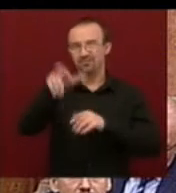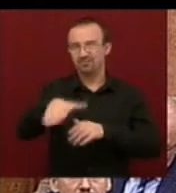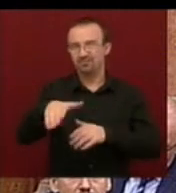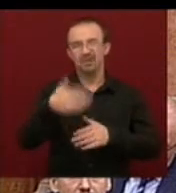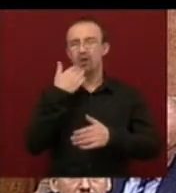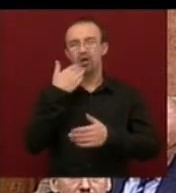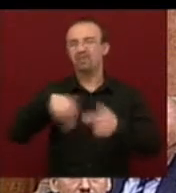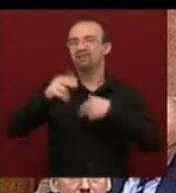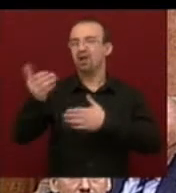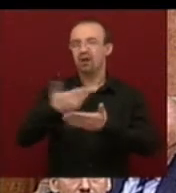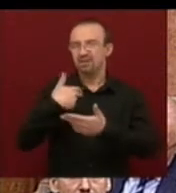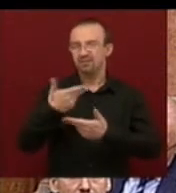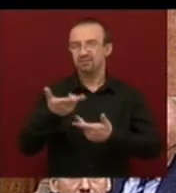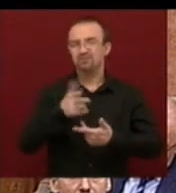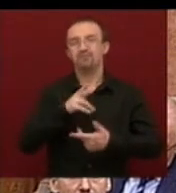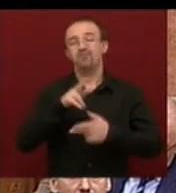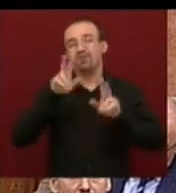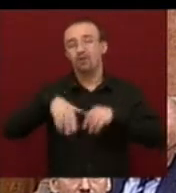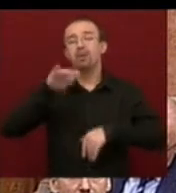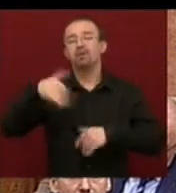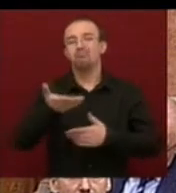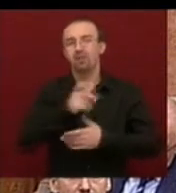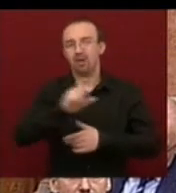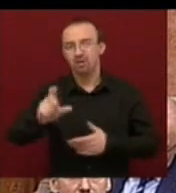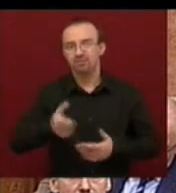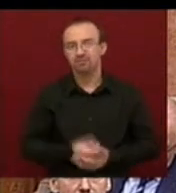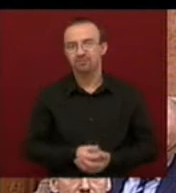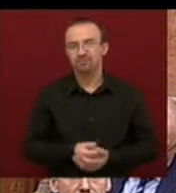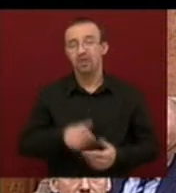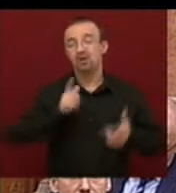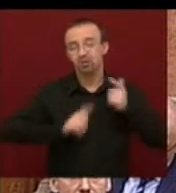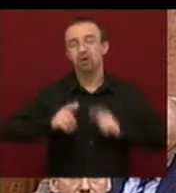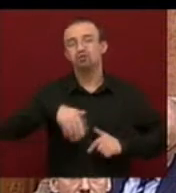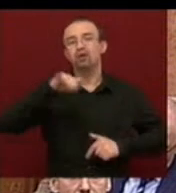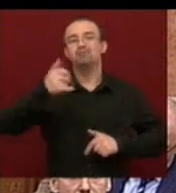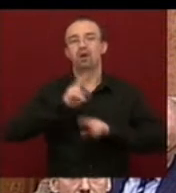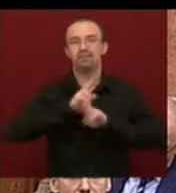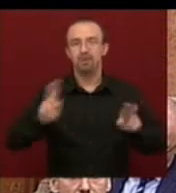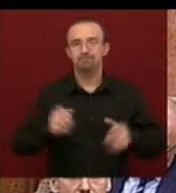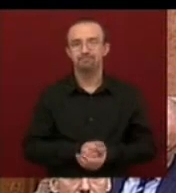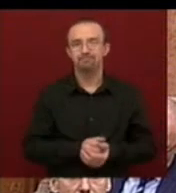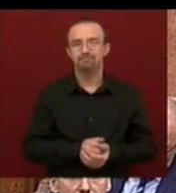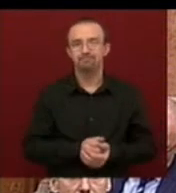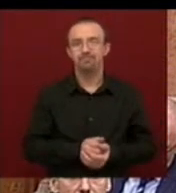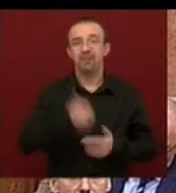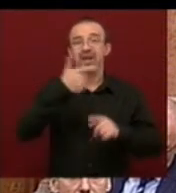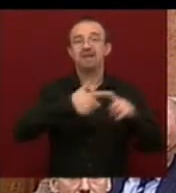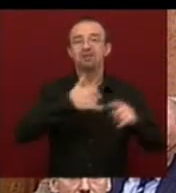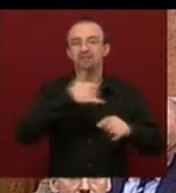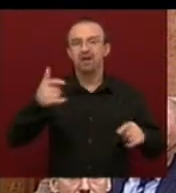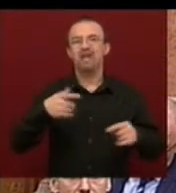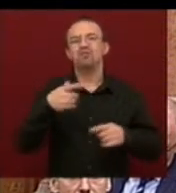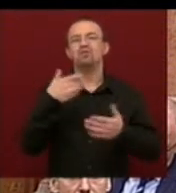visszahívja csak úgy, ha nincsen nagy baj. De sajnos nagy baj van. Másfél év kalandór